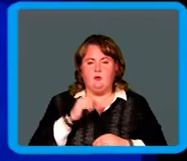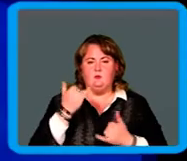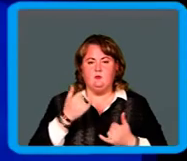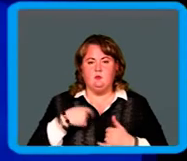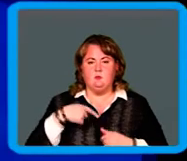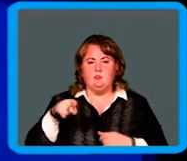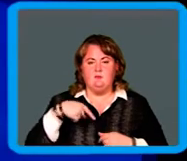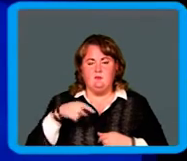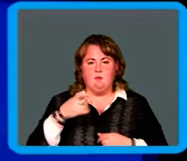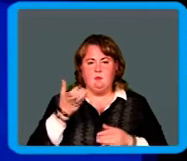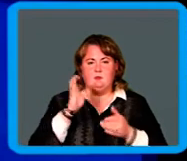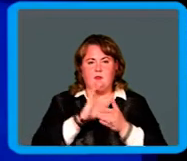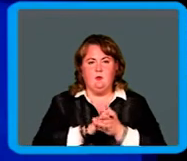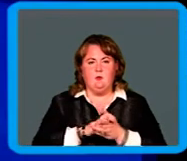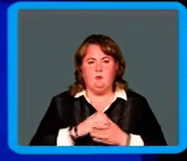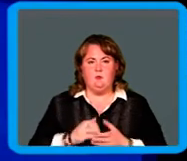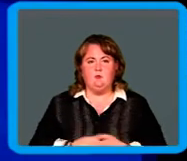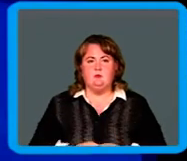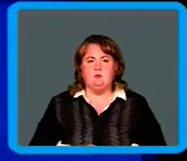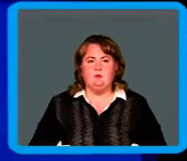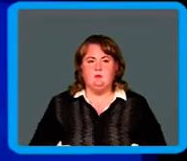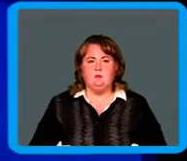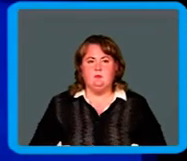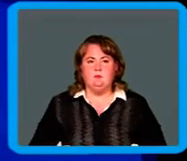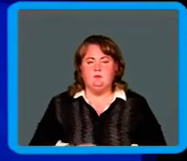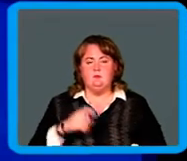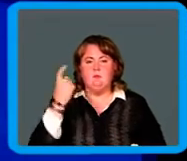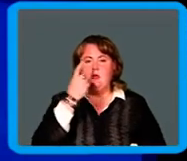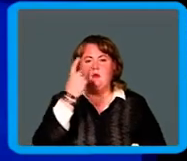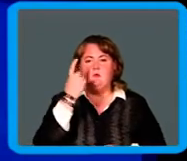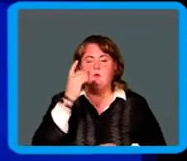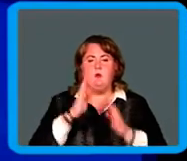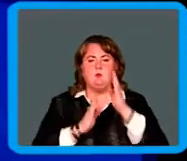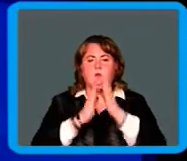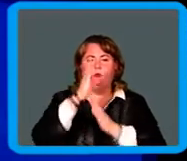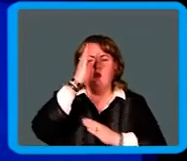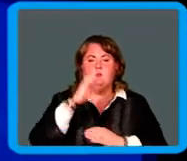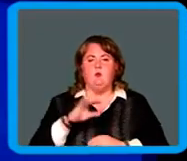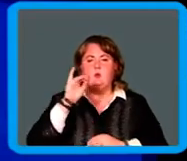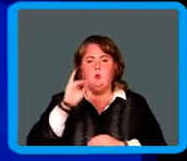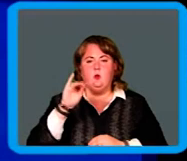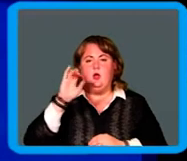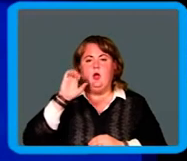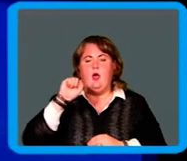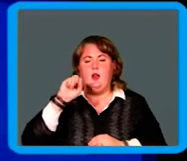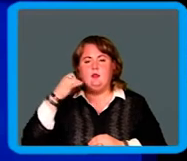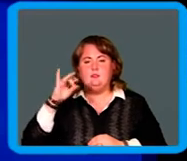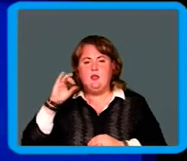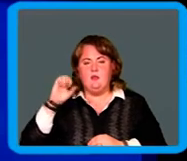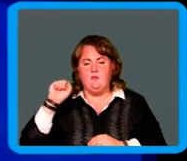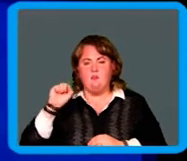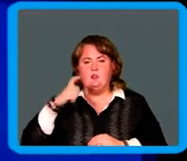познакомимся с первым космонавтом Юрием Алексеевичем Гагариным